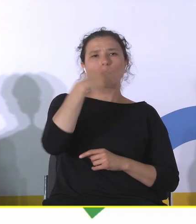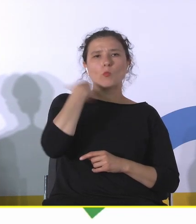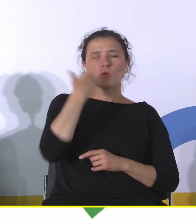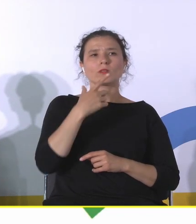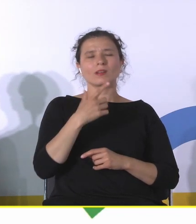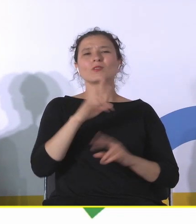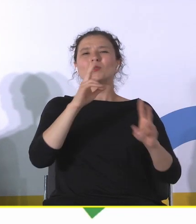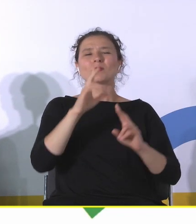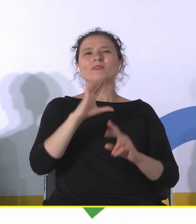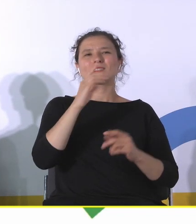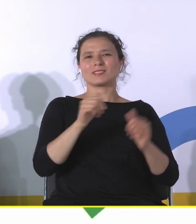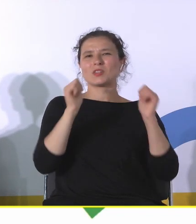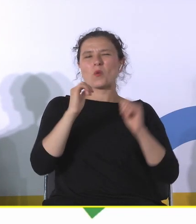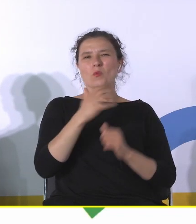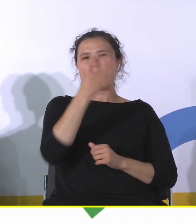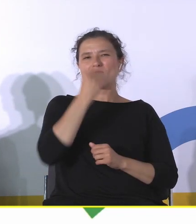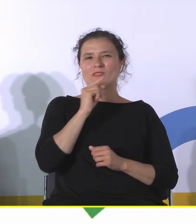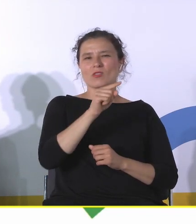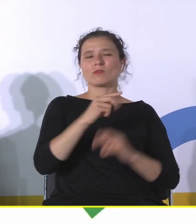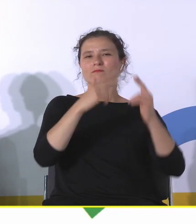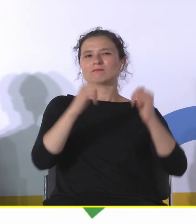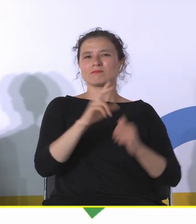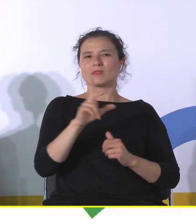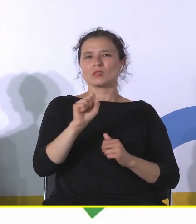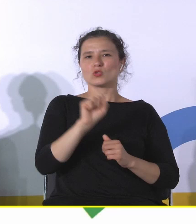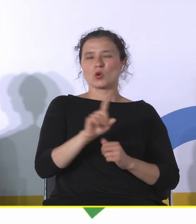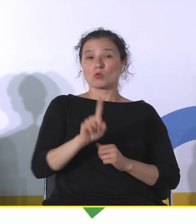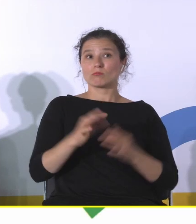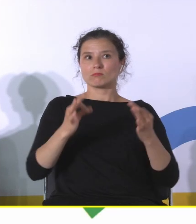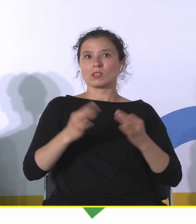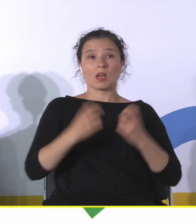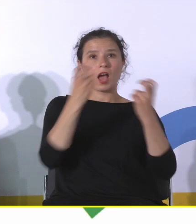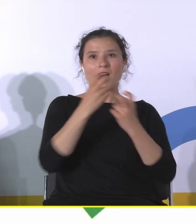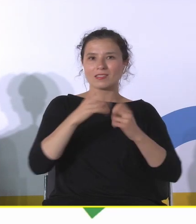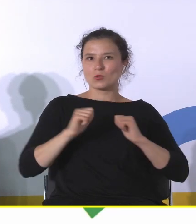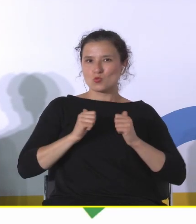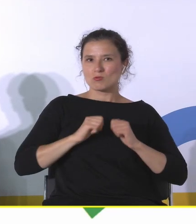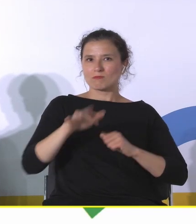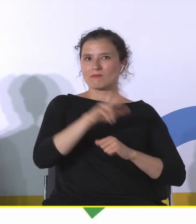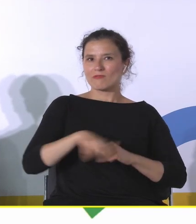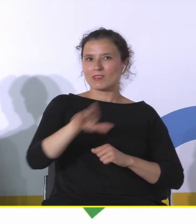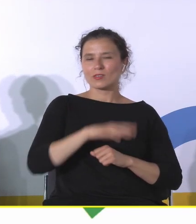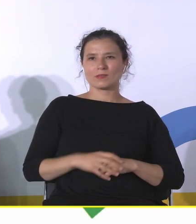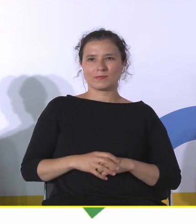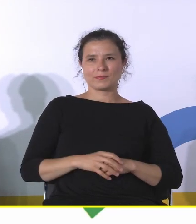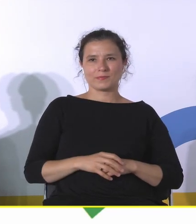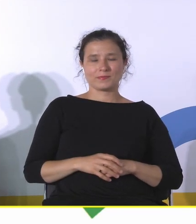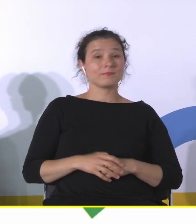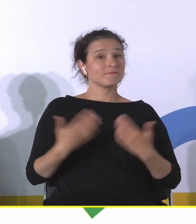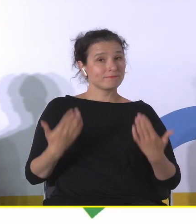na Zamek Książ. Aktualnie jedna z największych atrakcji turystycznych w regionie. Mało tego,